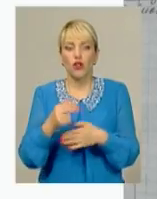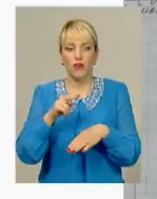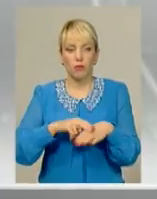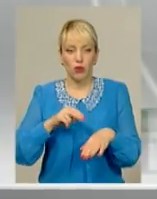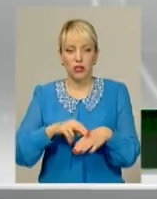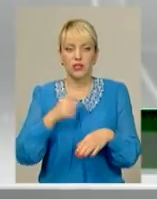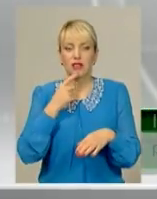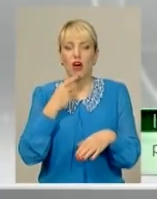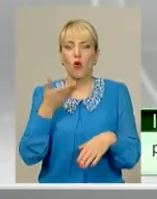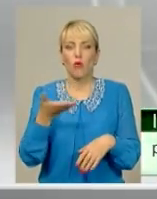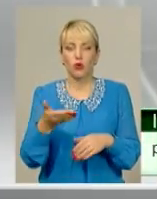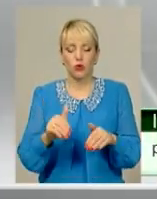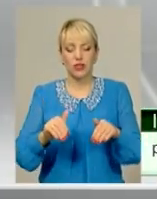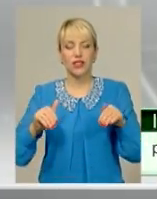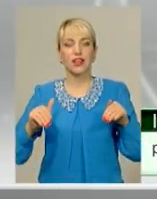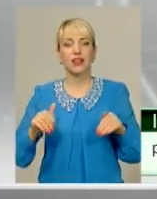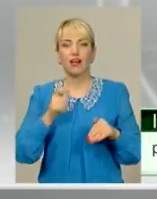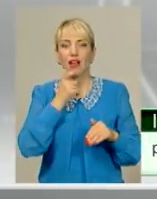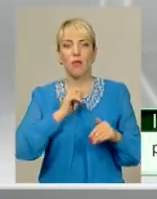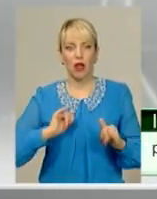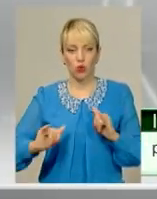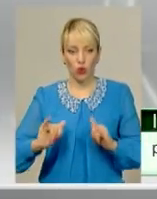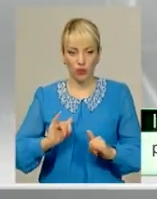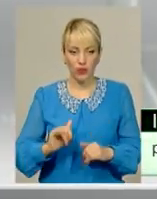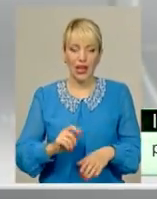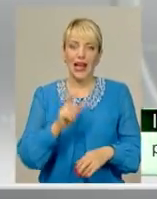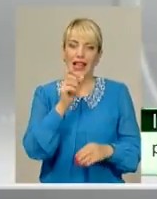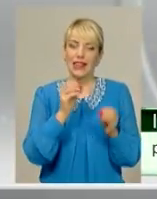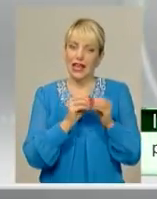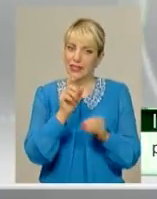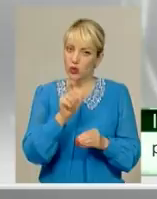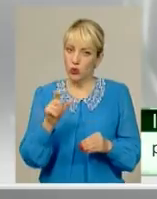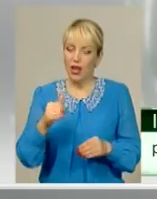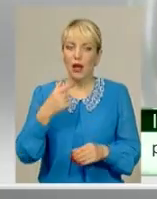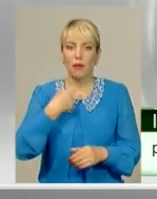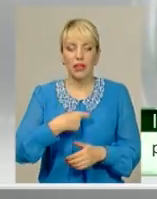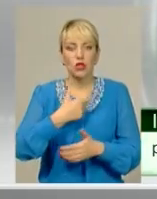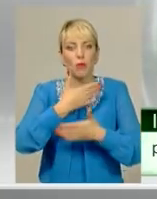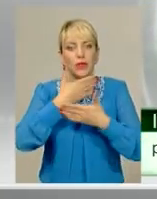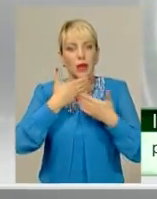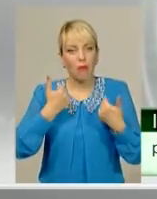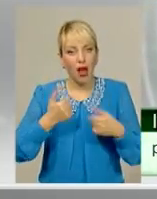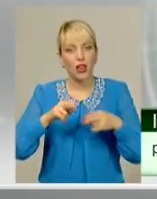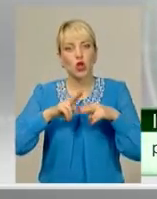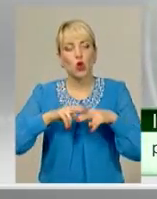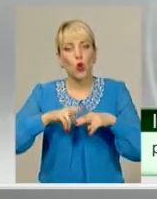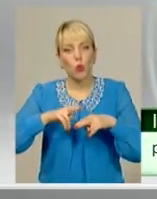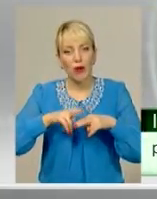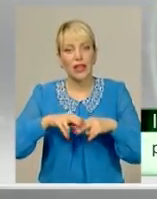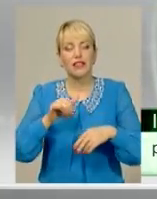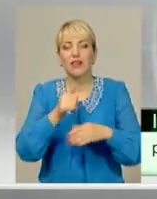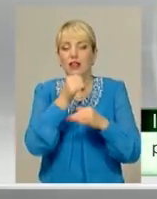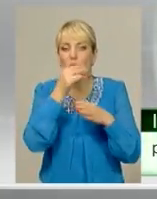стриманом. Особи десятьох людей, які при собі на той момент не мали документів і не могли засвідчити свою